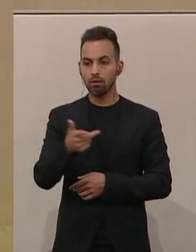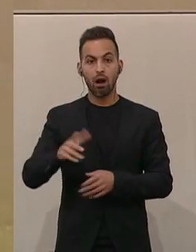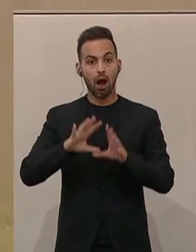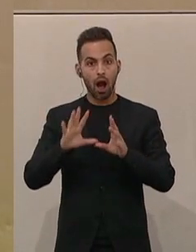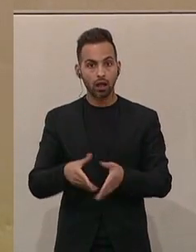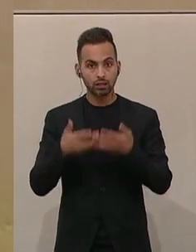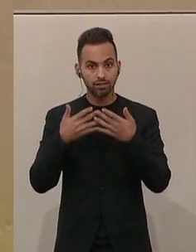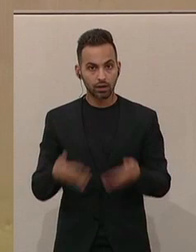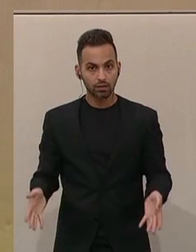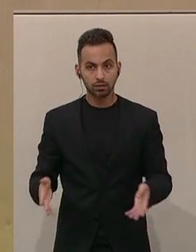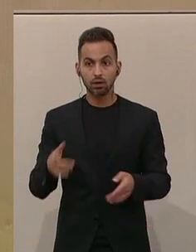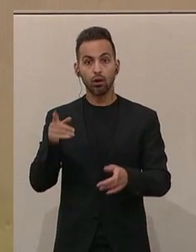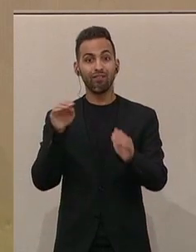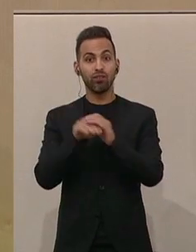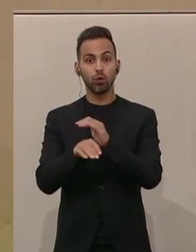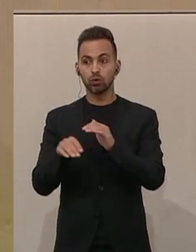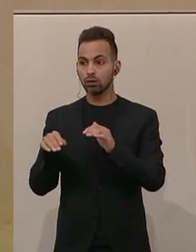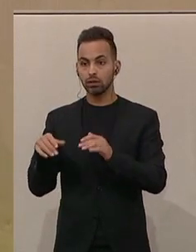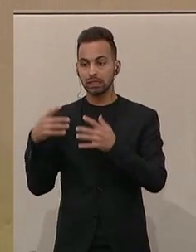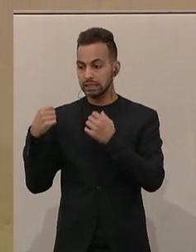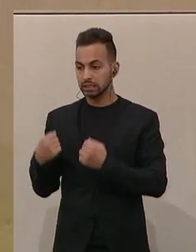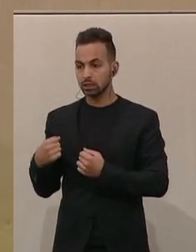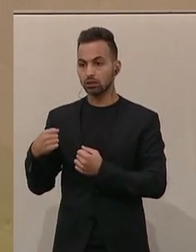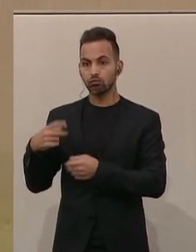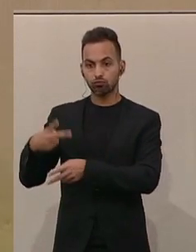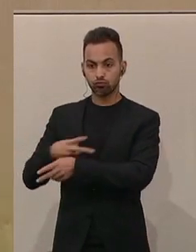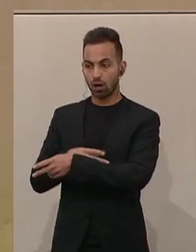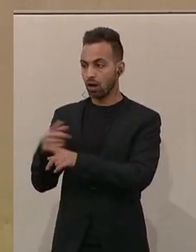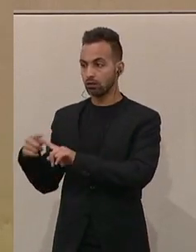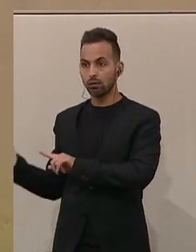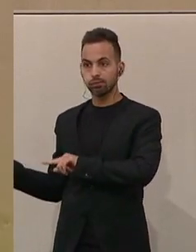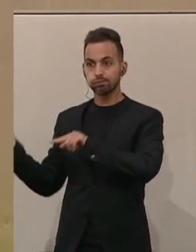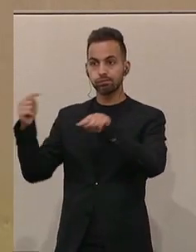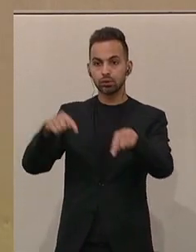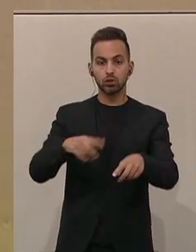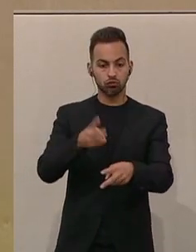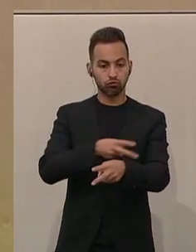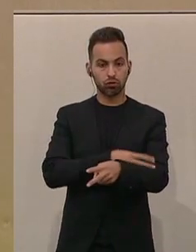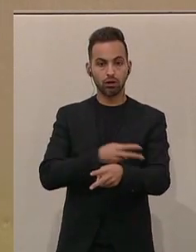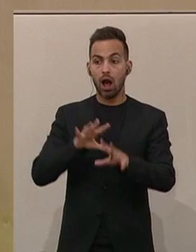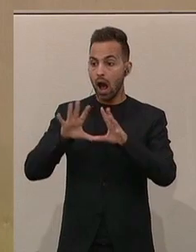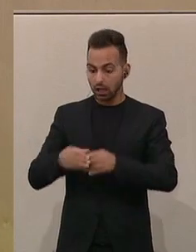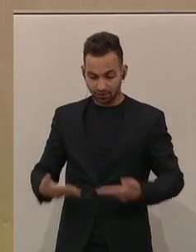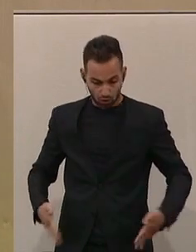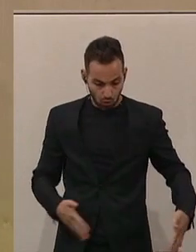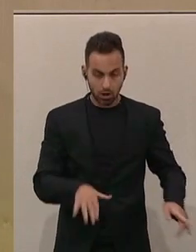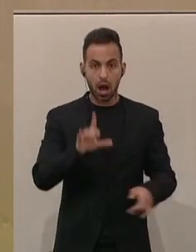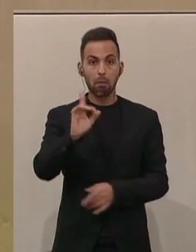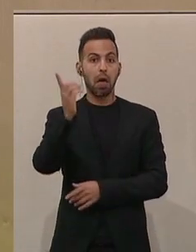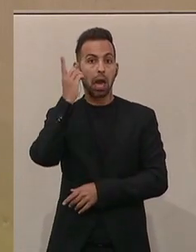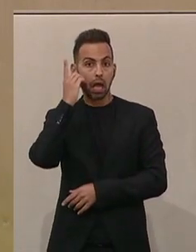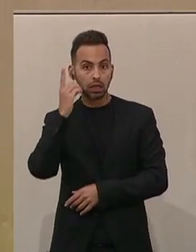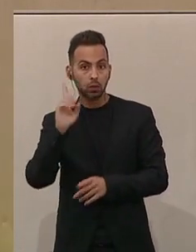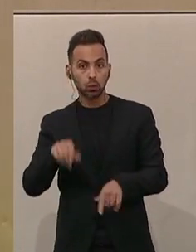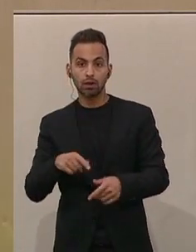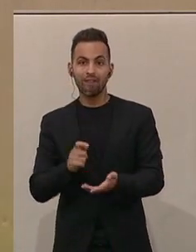verlieren bei ihrer Flucht von einem sicheren Staat zum anderen. Aber das Handy und die Wertgegenstände, das